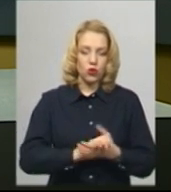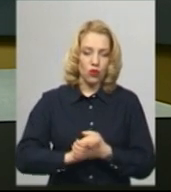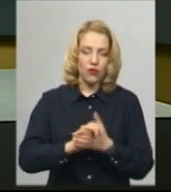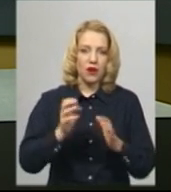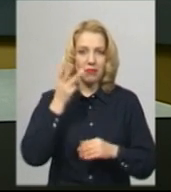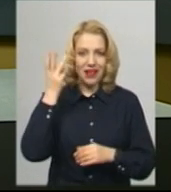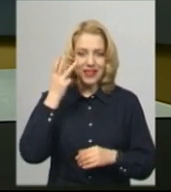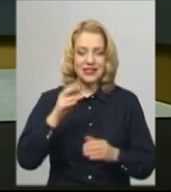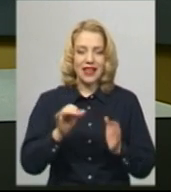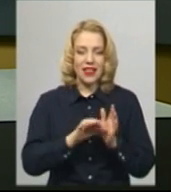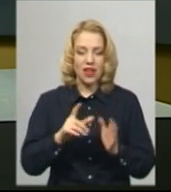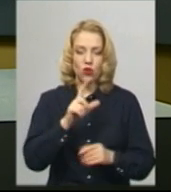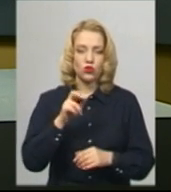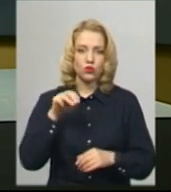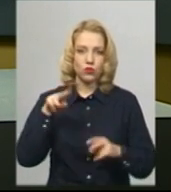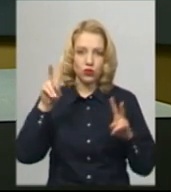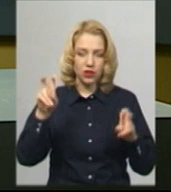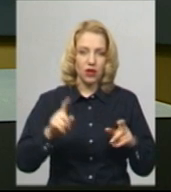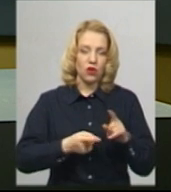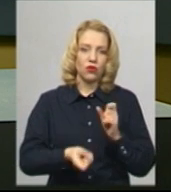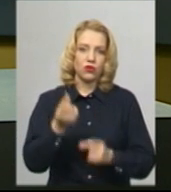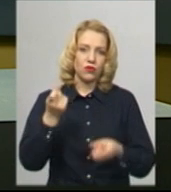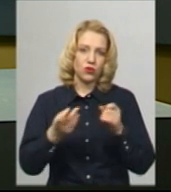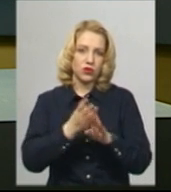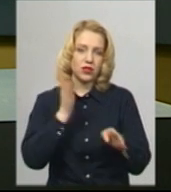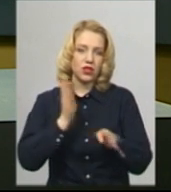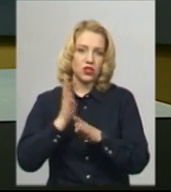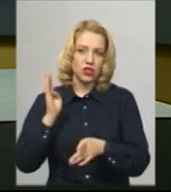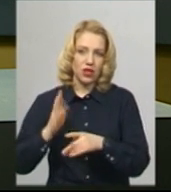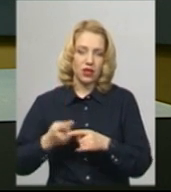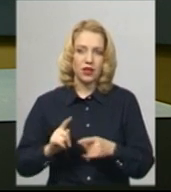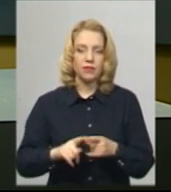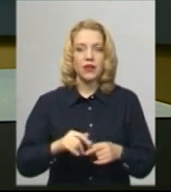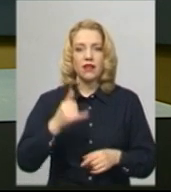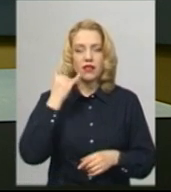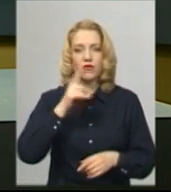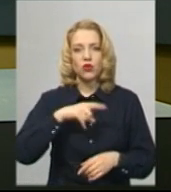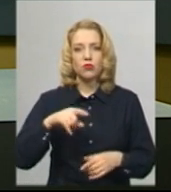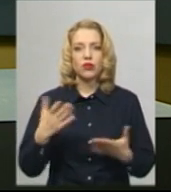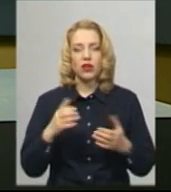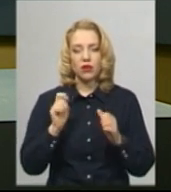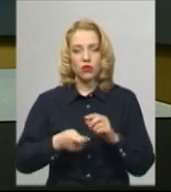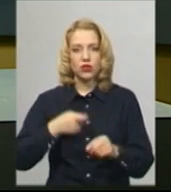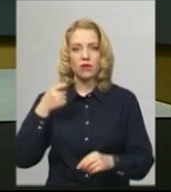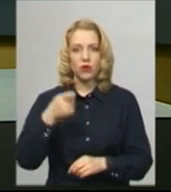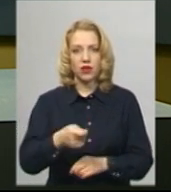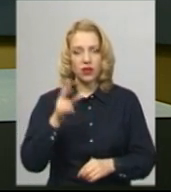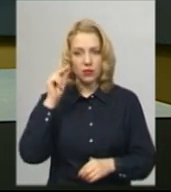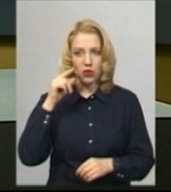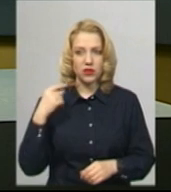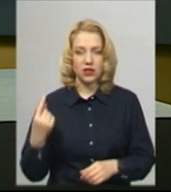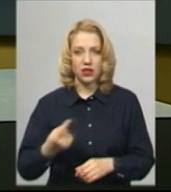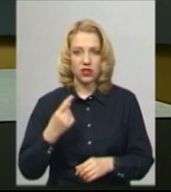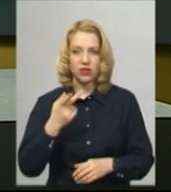утворилися черги з абонентів. За словами хмельничанки Олександри Федосєєвої, телефонний номер, на який можна подати показники лічильника,